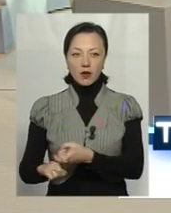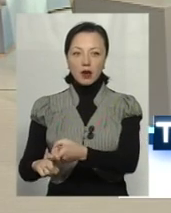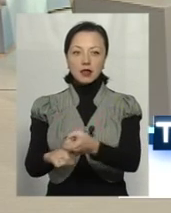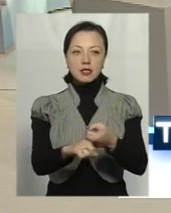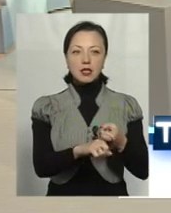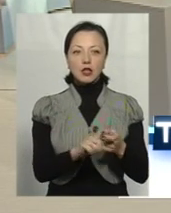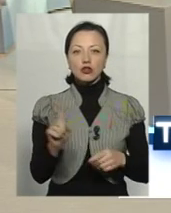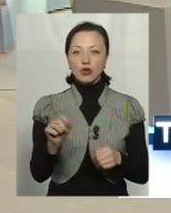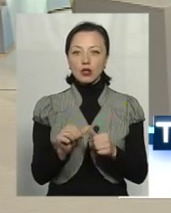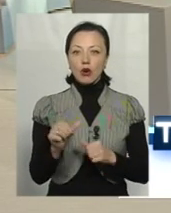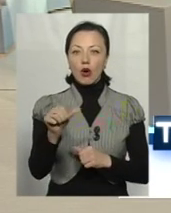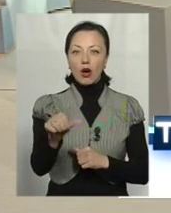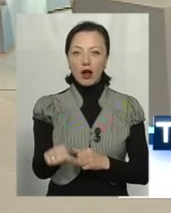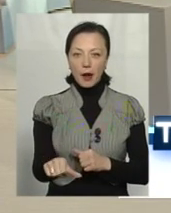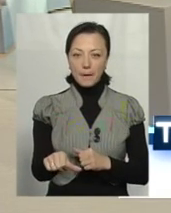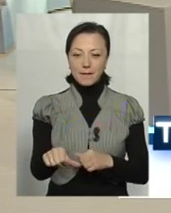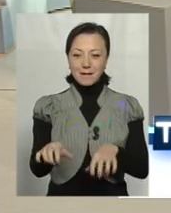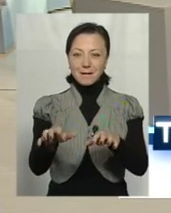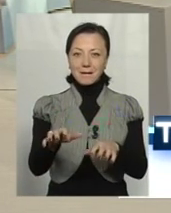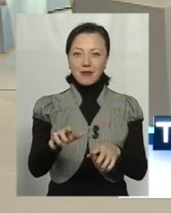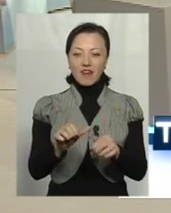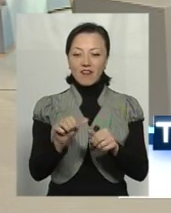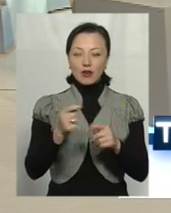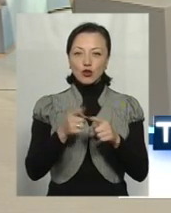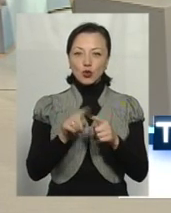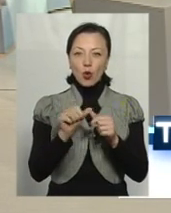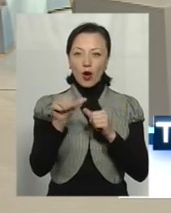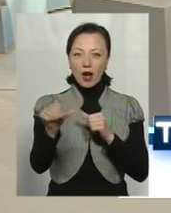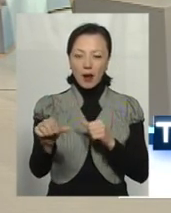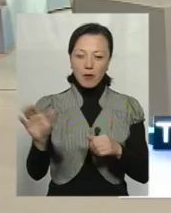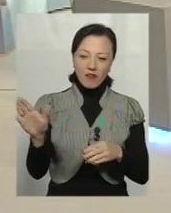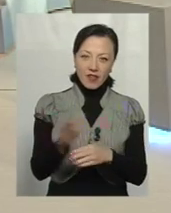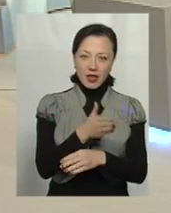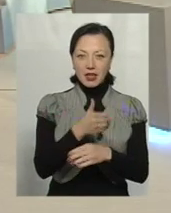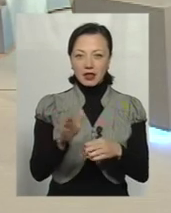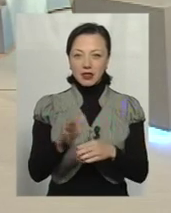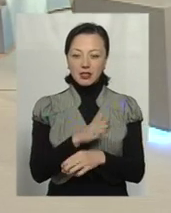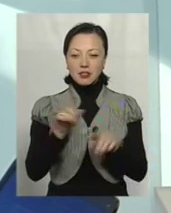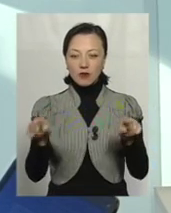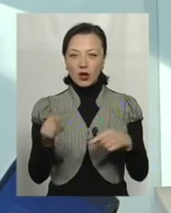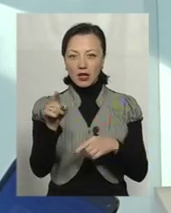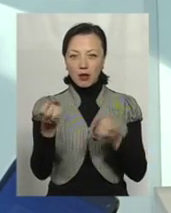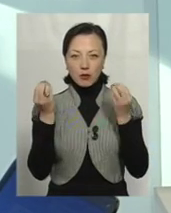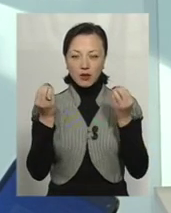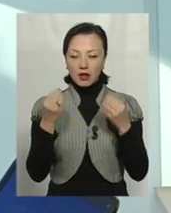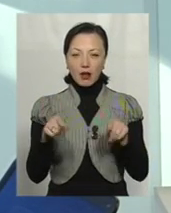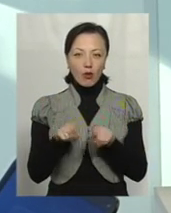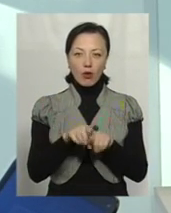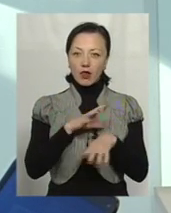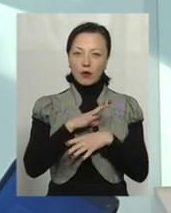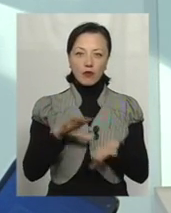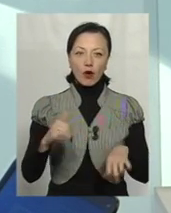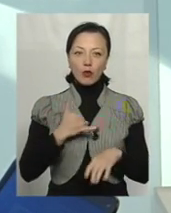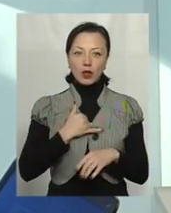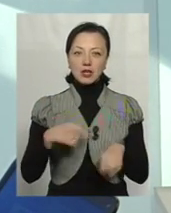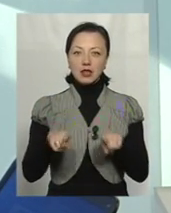щось окремо виділити, вирвати з економічної системи і там створити щось собі окреме, гарне, процвітаюче – такого не буває. У